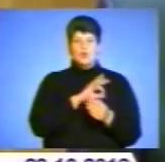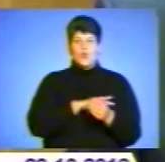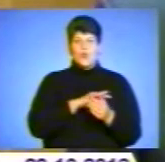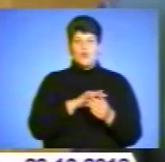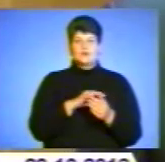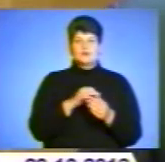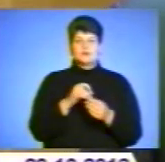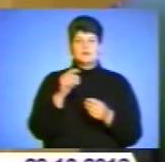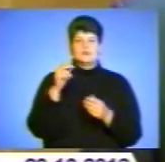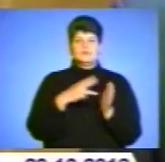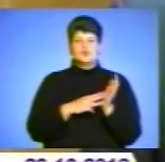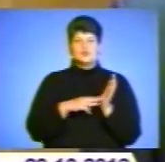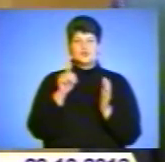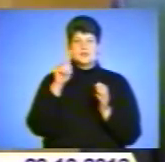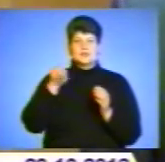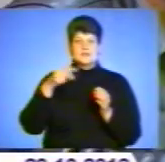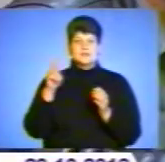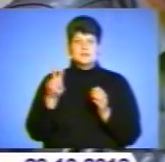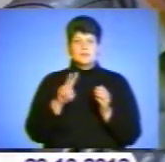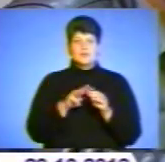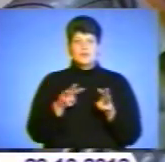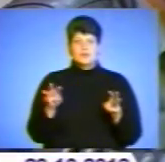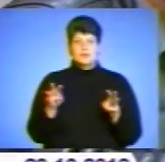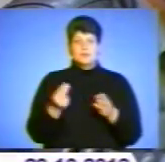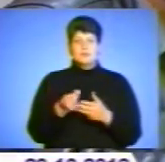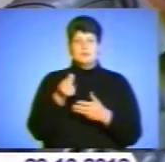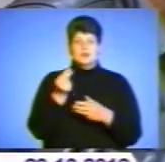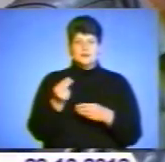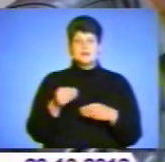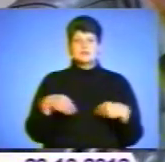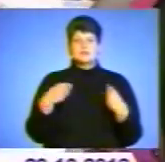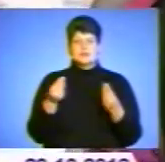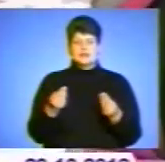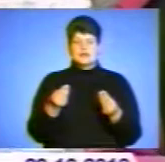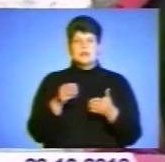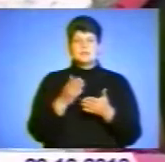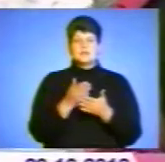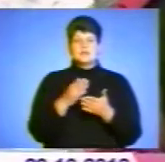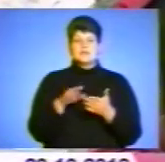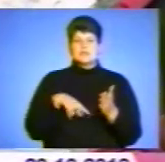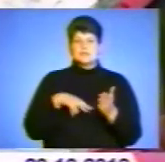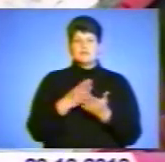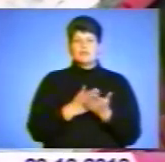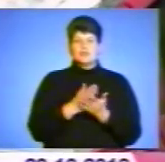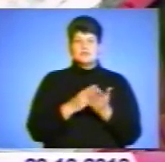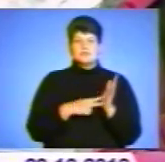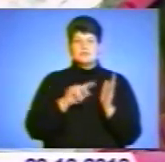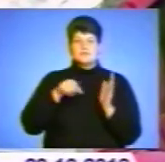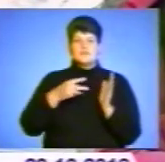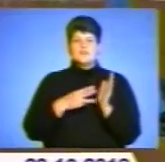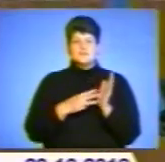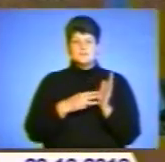,7 мільйона, плати за надання адміністративних послуг 7,8, зборів за